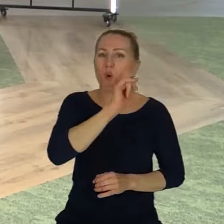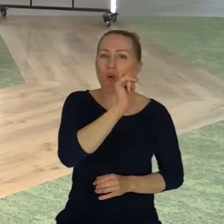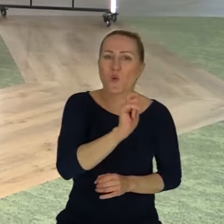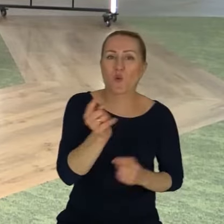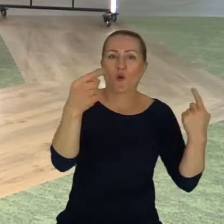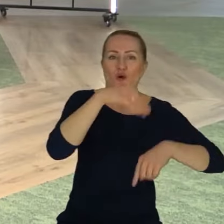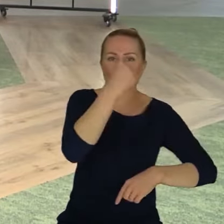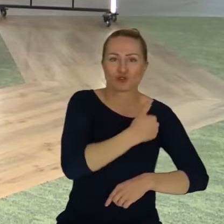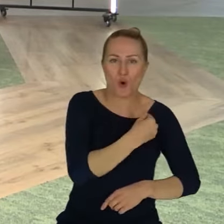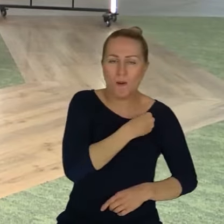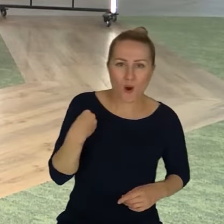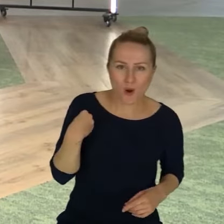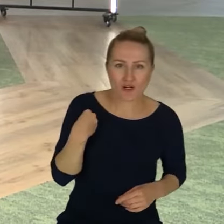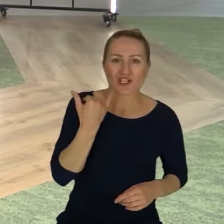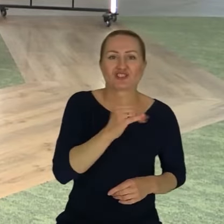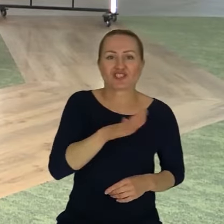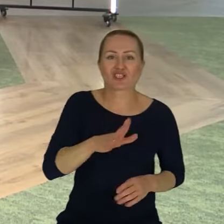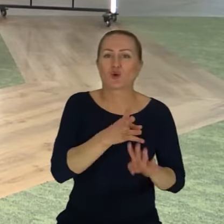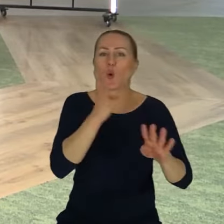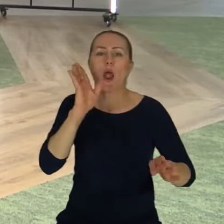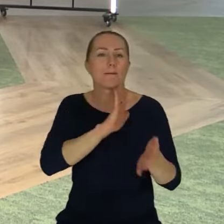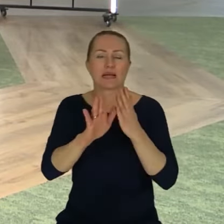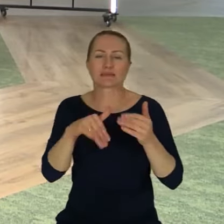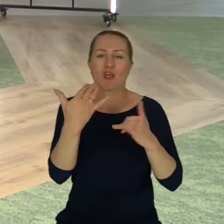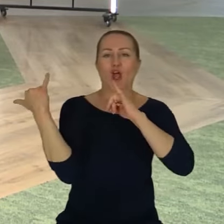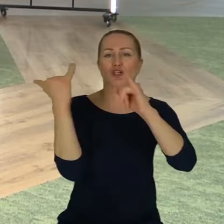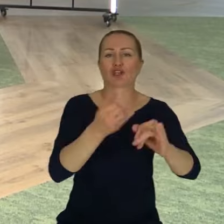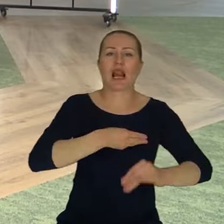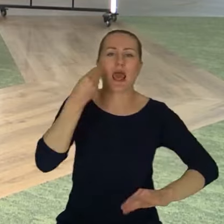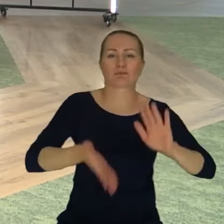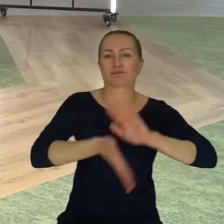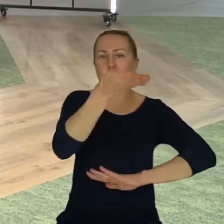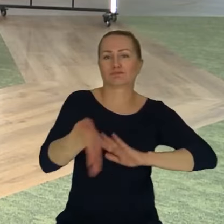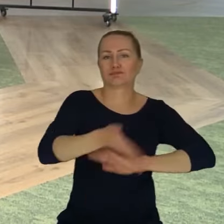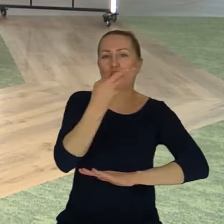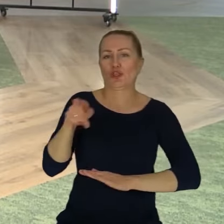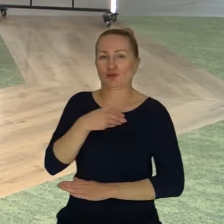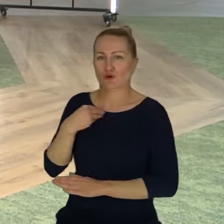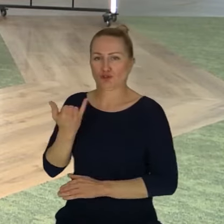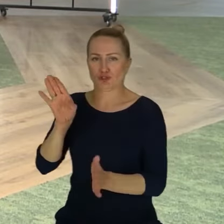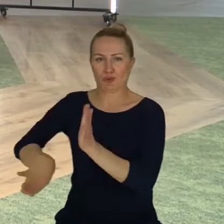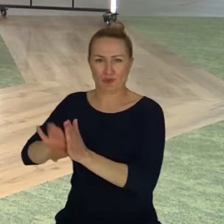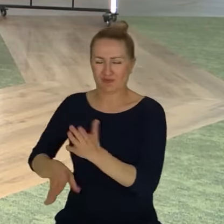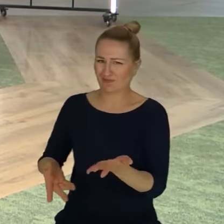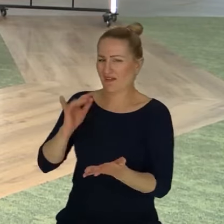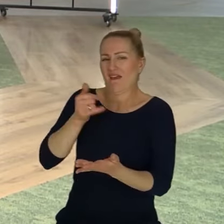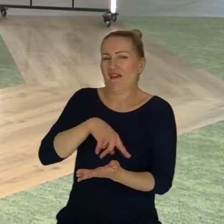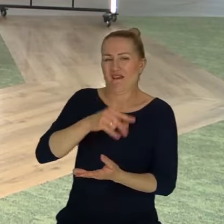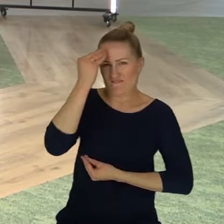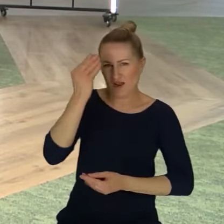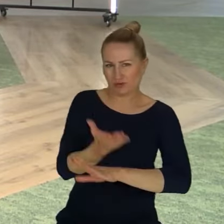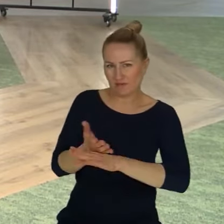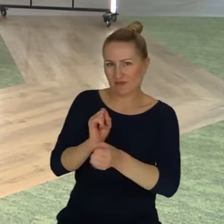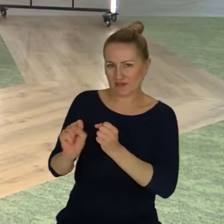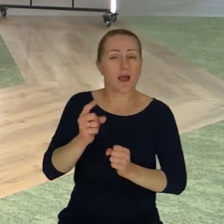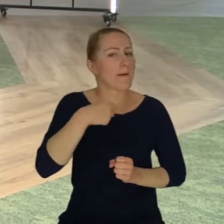one tam bez kolejek, że one lepiej mają niż polskie i tak dalej, i tak dalej. Tak, tego jest bardzo dużo. Jak się z tym walczy? Sami musimy się uczyć. Sami musimy się uczyć i rozpoznawać. To po